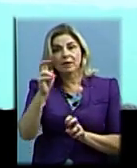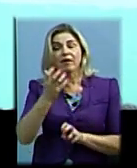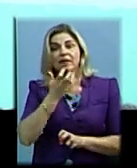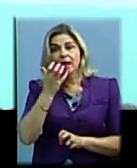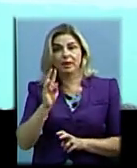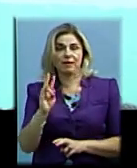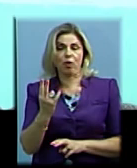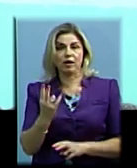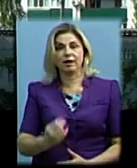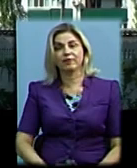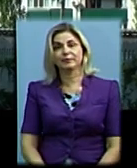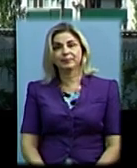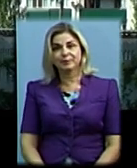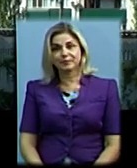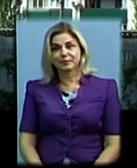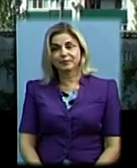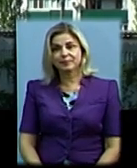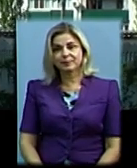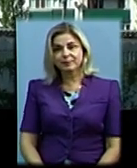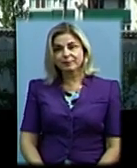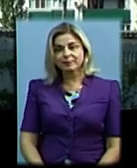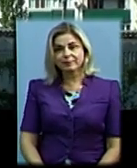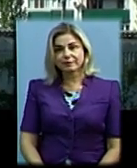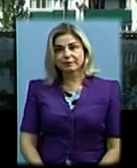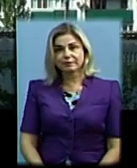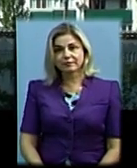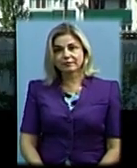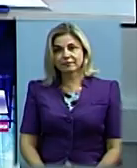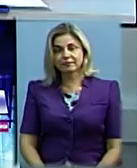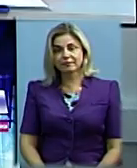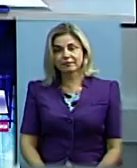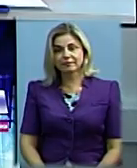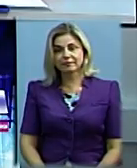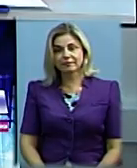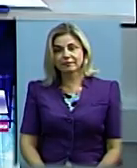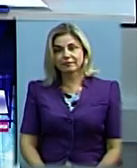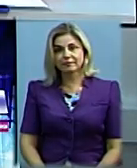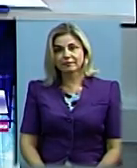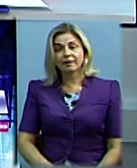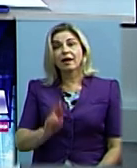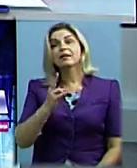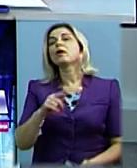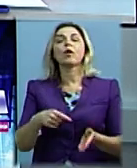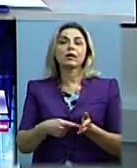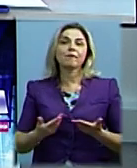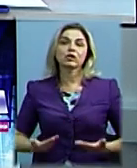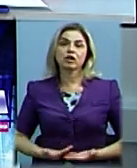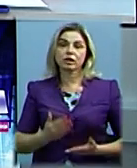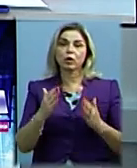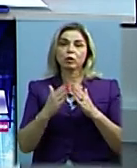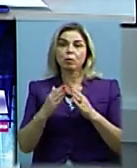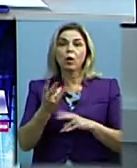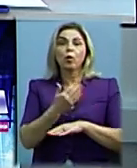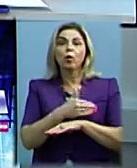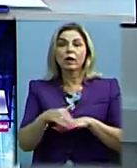Володимир Степанов, Ігор Чорний, телевізійні новини Миколаївщини. У Миколаїві мешканці будинку на